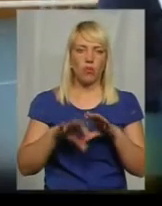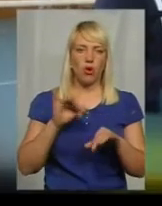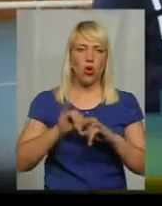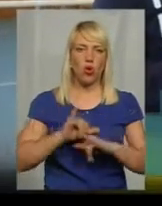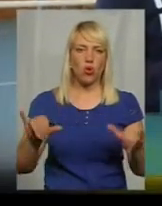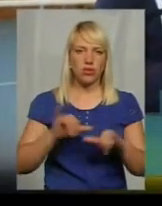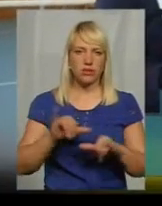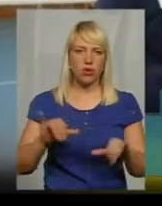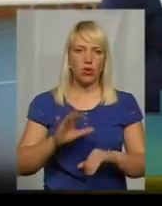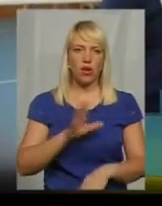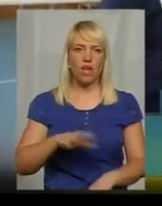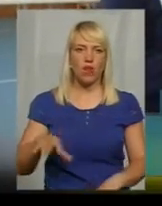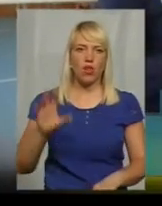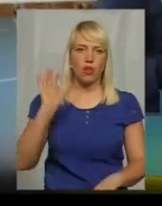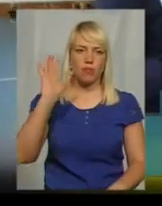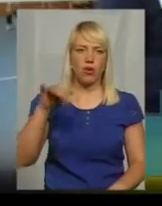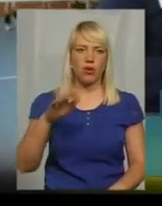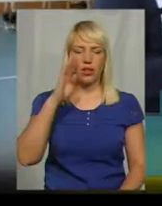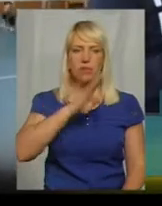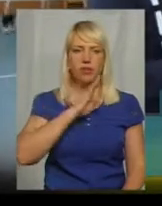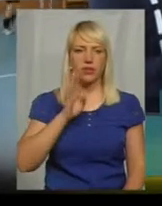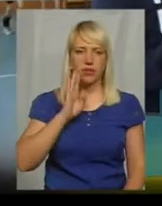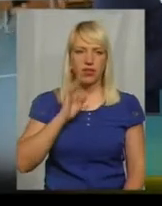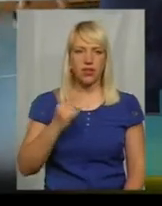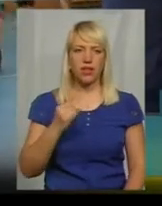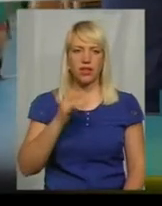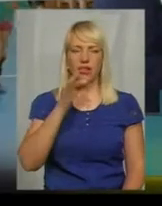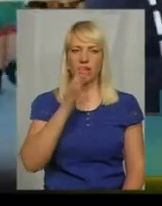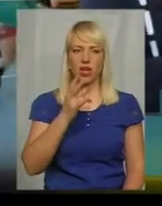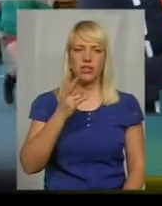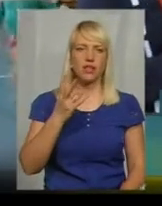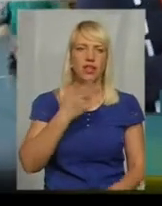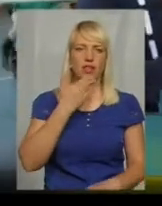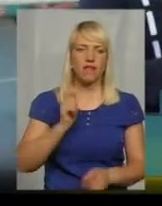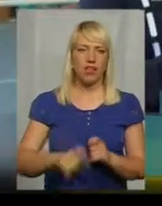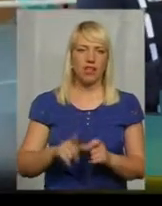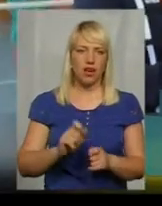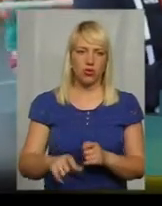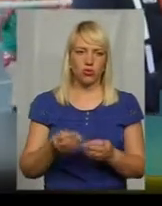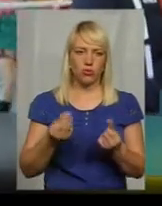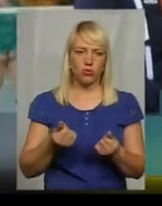Батьки на даний час ні жодної копійки на дітей не витрачують. Тільки, крім того, там десь